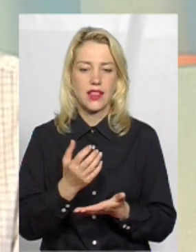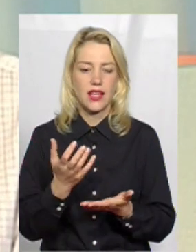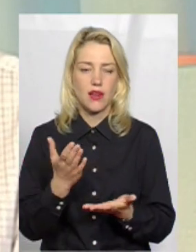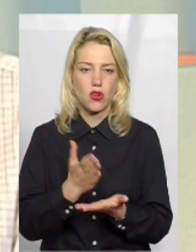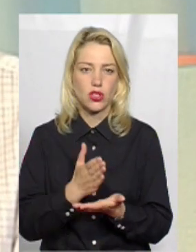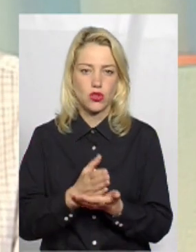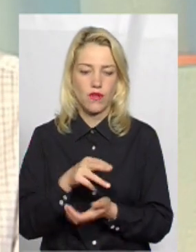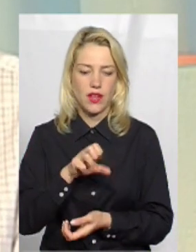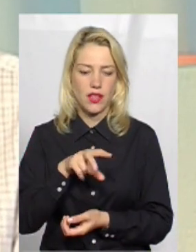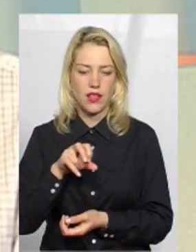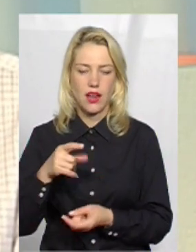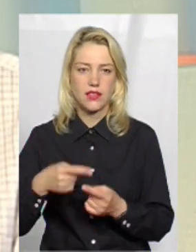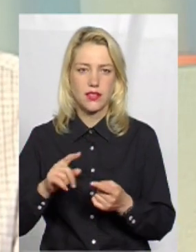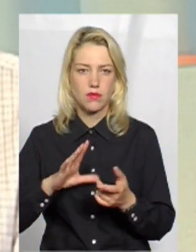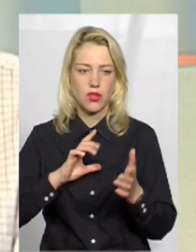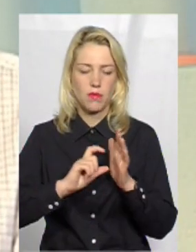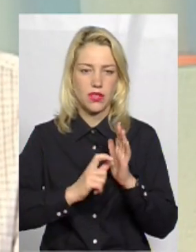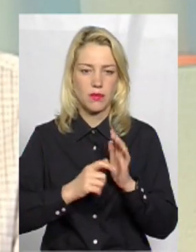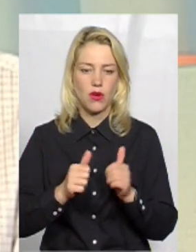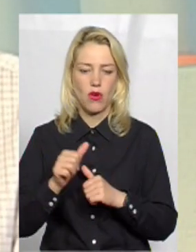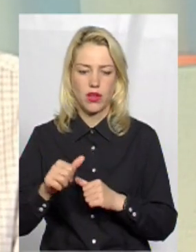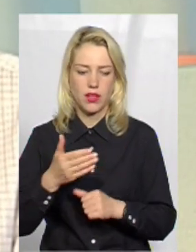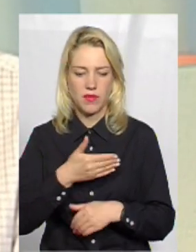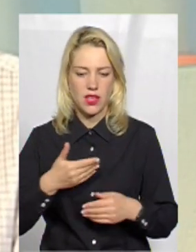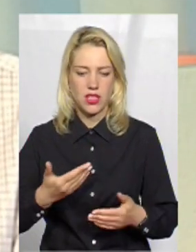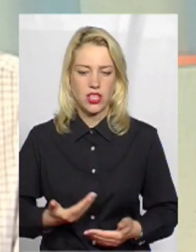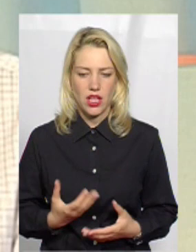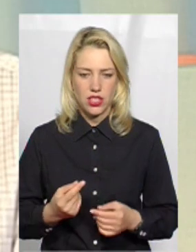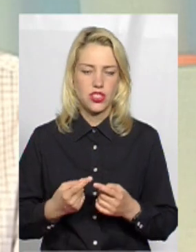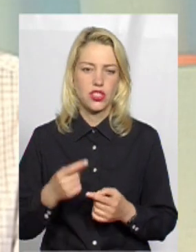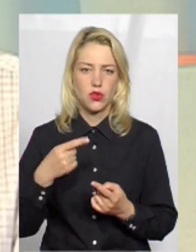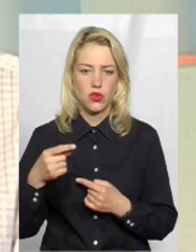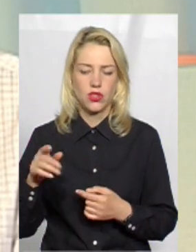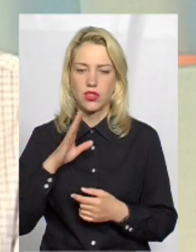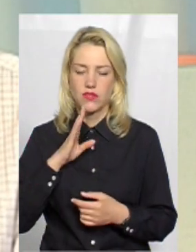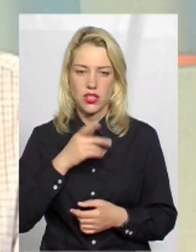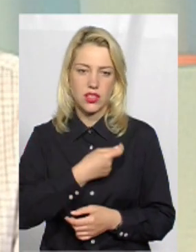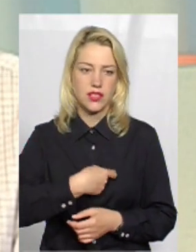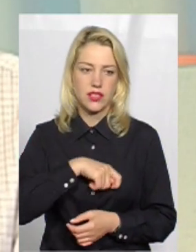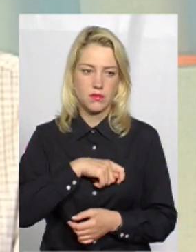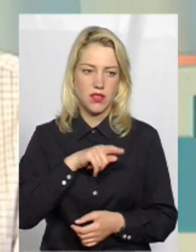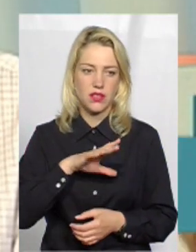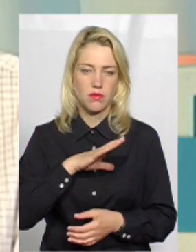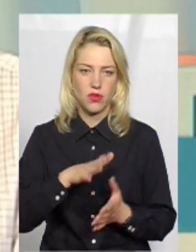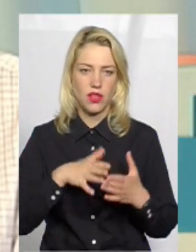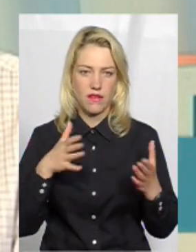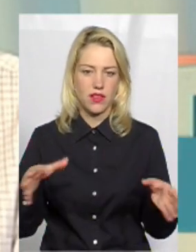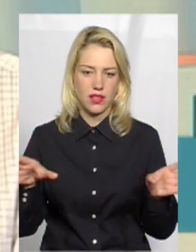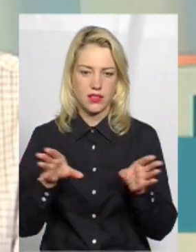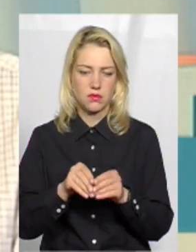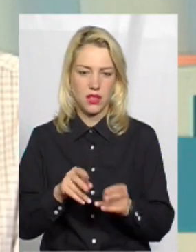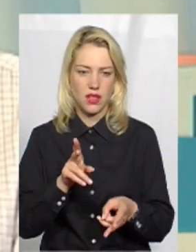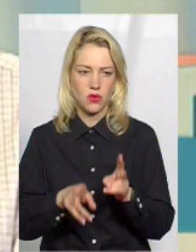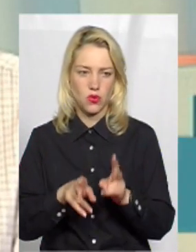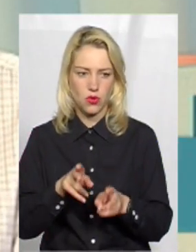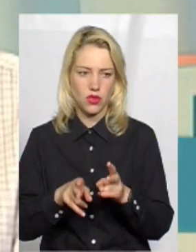це були апартаменти, де окрім нас ще жили пару дівчат із Іспанії, була велика спільна кухня,